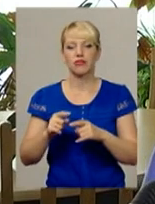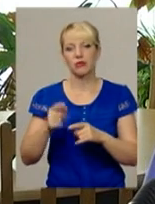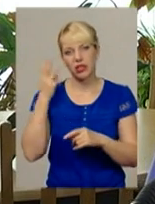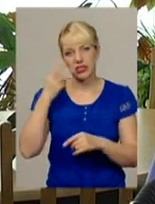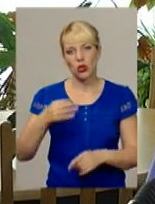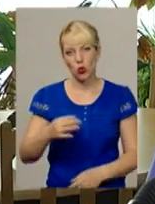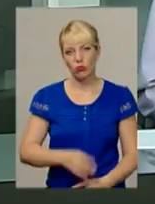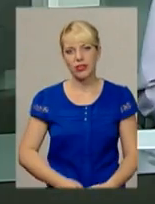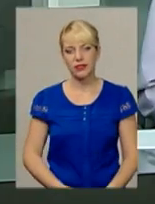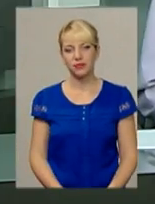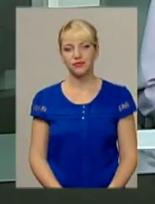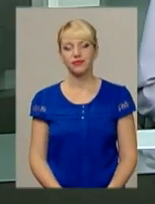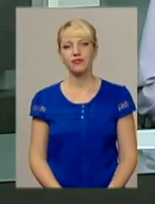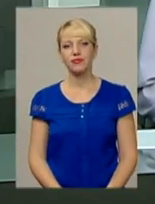області.